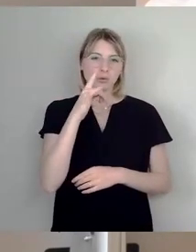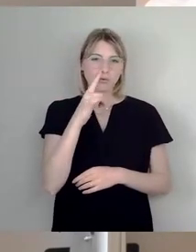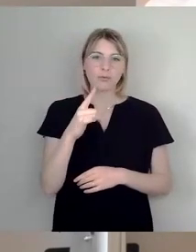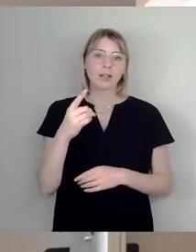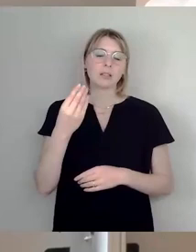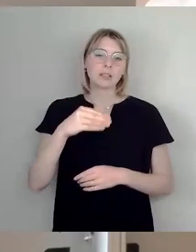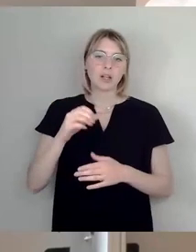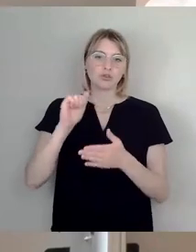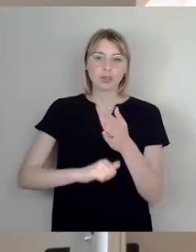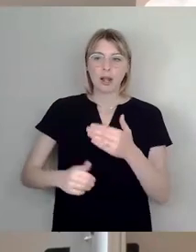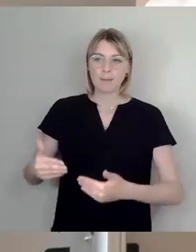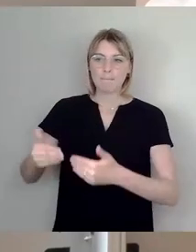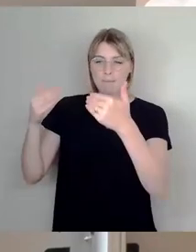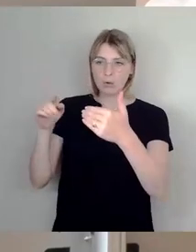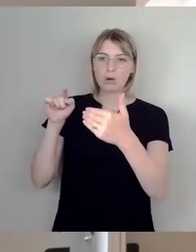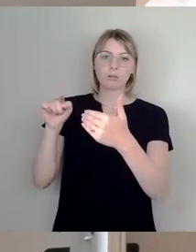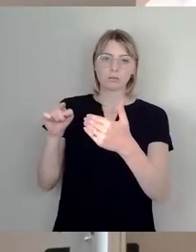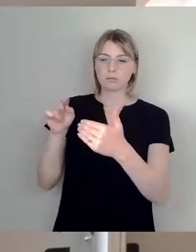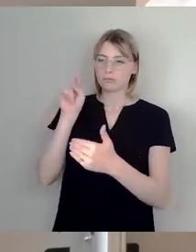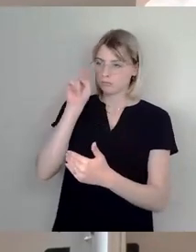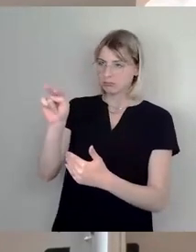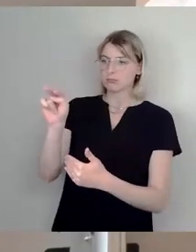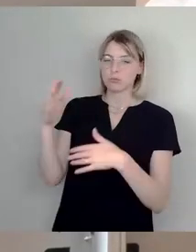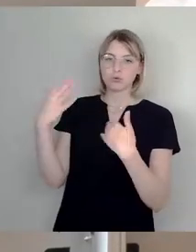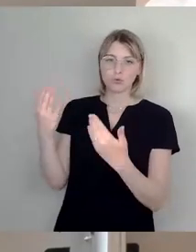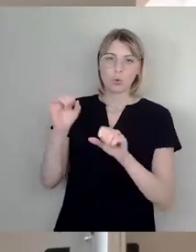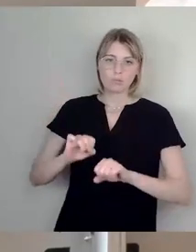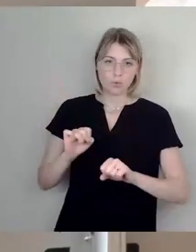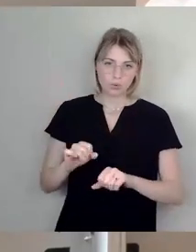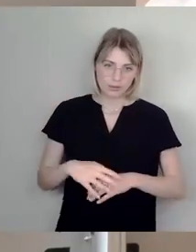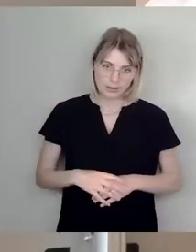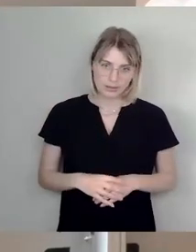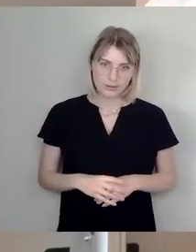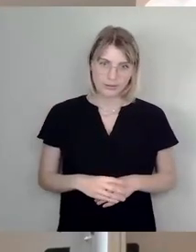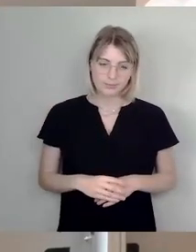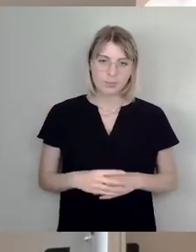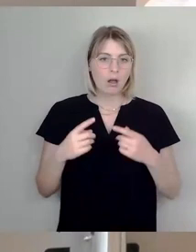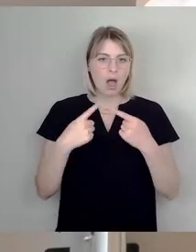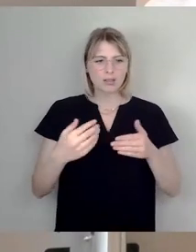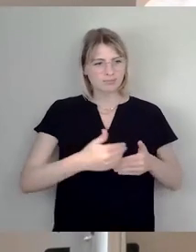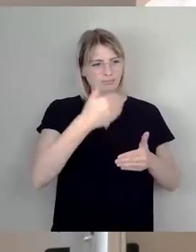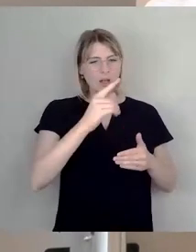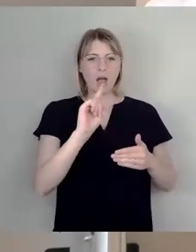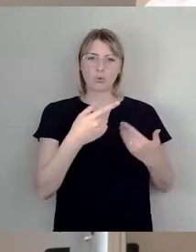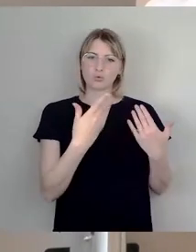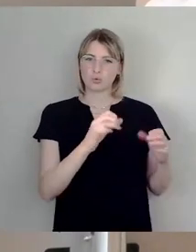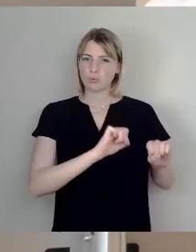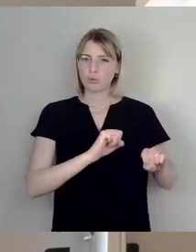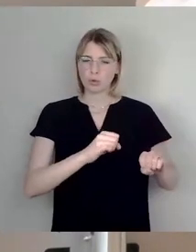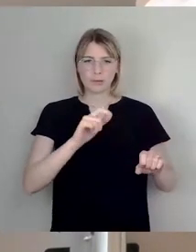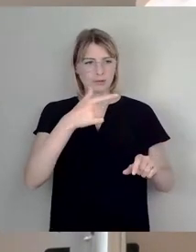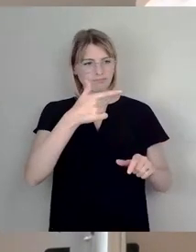dass diese Sandsteinmauer, wie das ja anderswo auch bei Fassaden üblich ist, mit Videogeräten